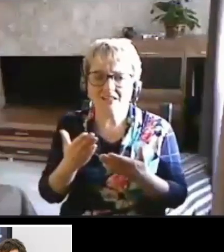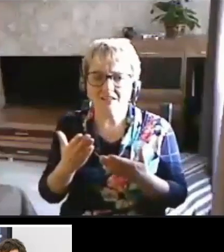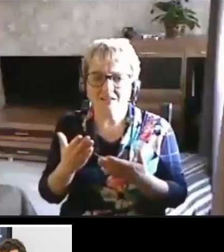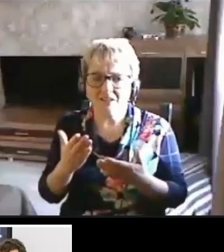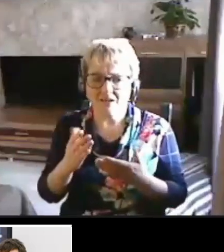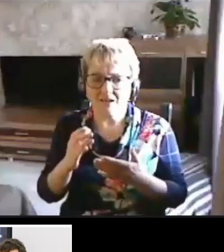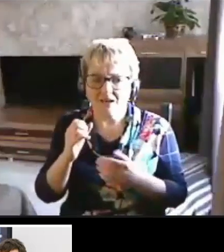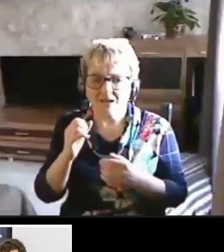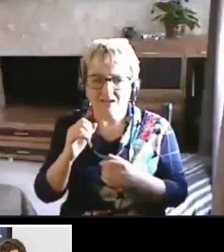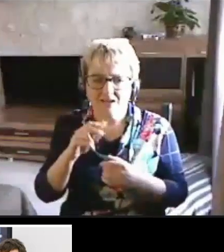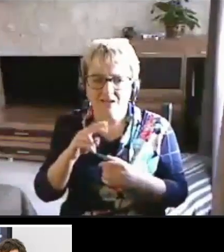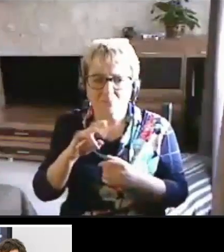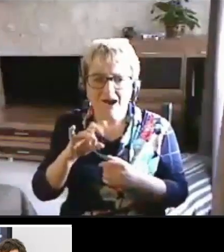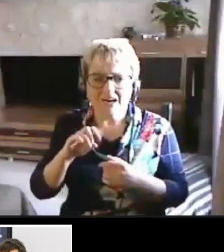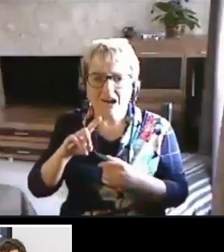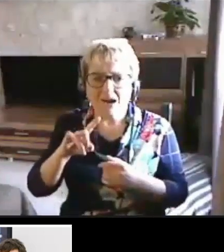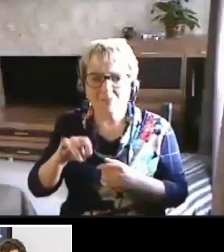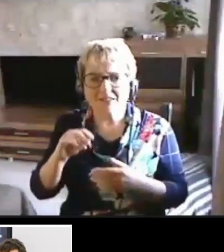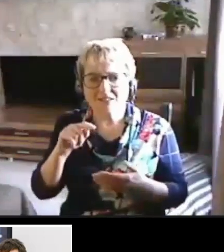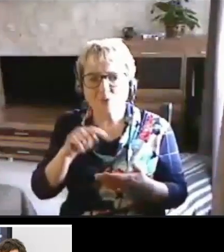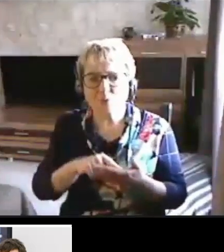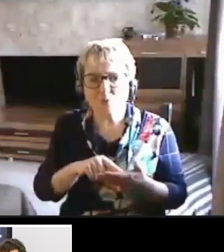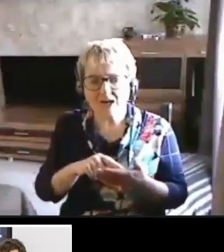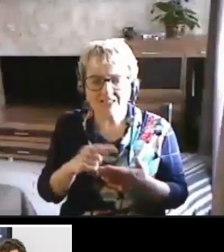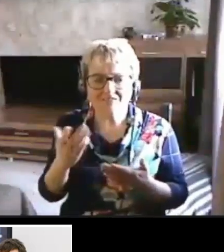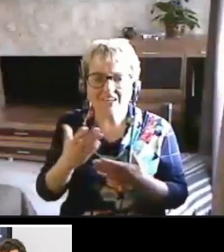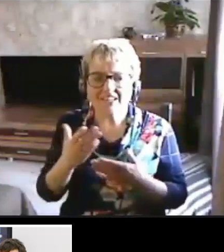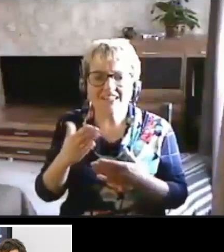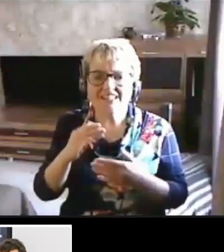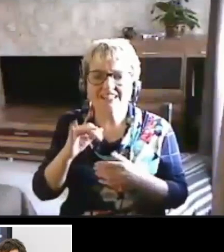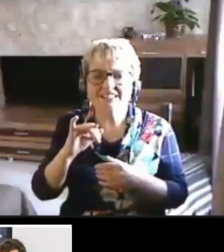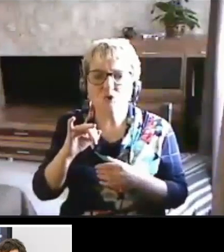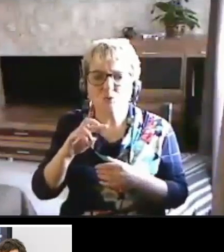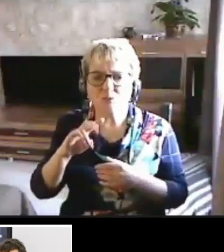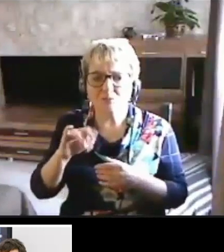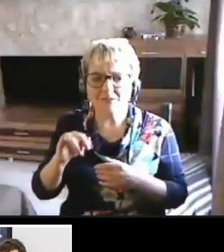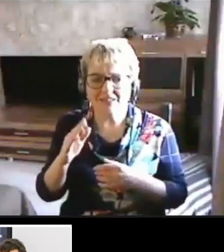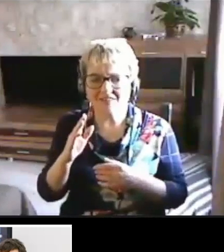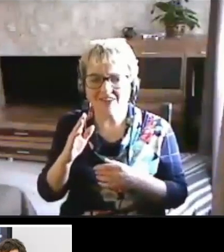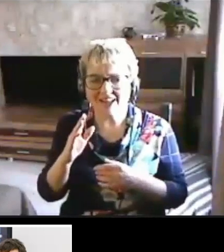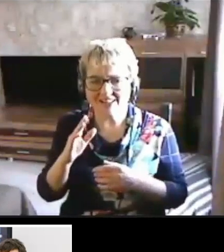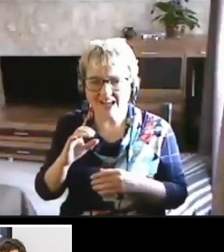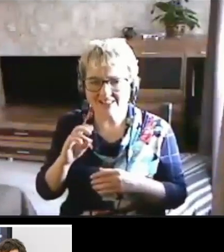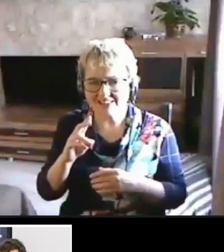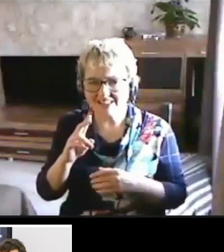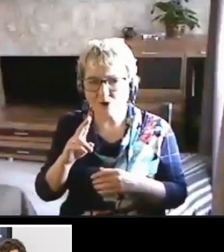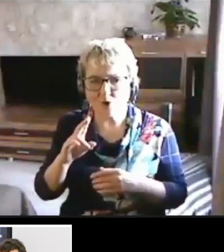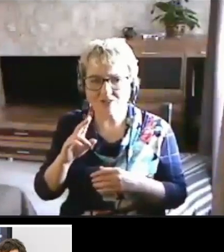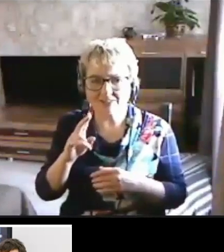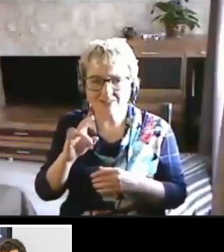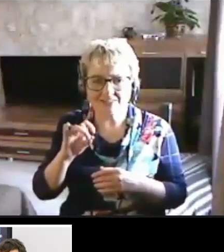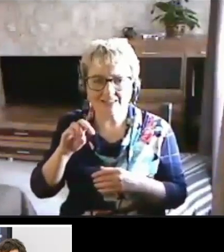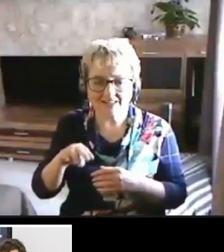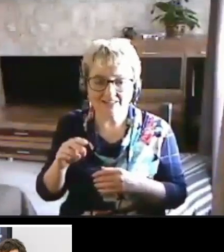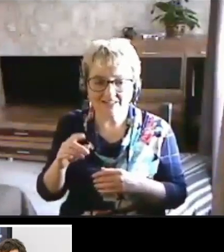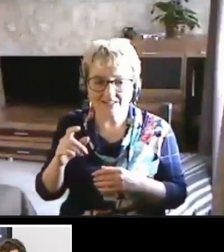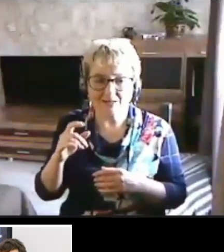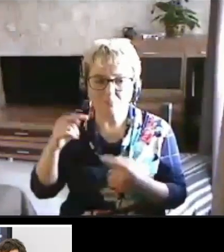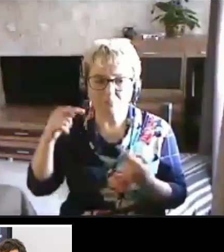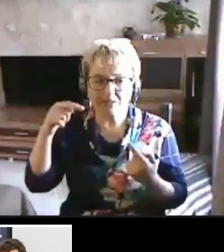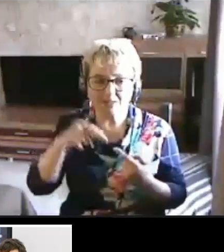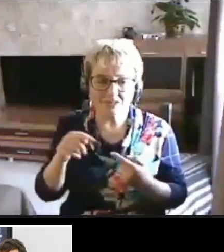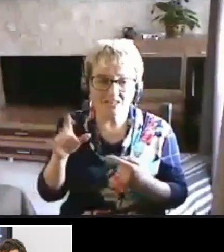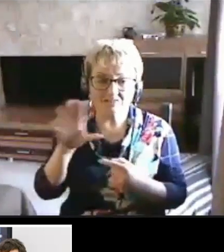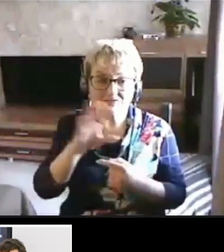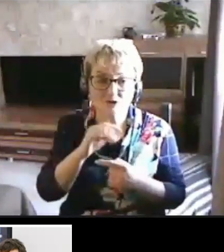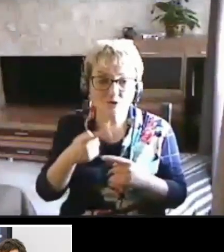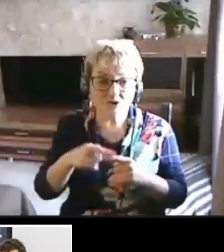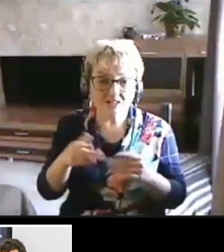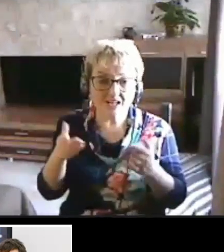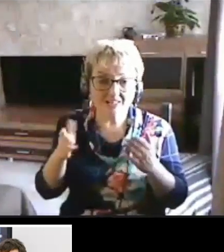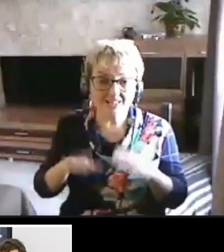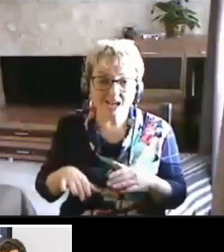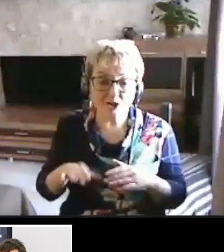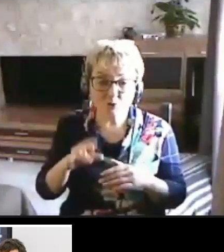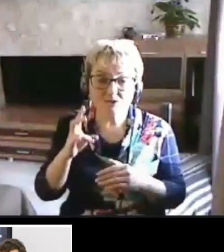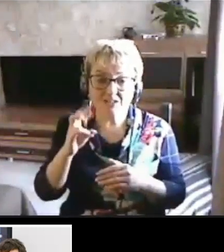параметры указывать, какие инструменты валидации контента применять, и это все остается на